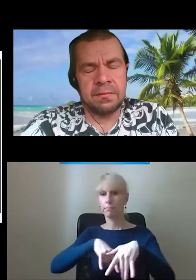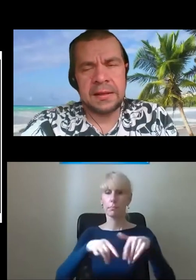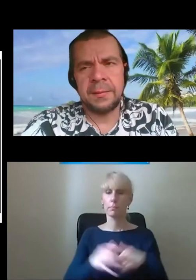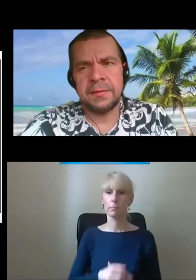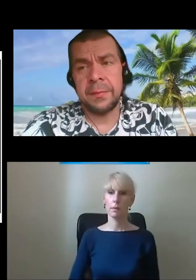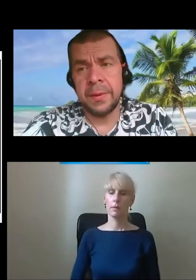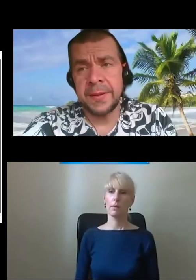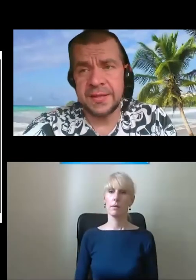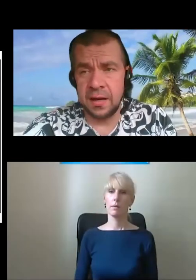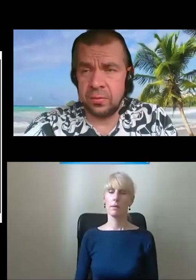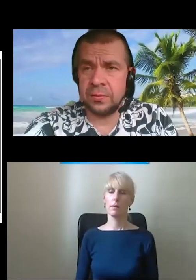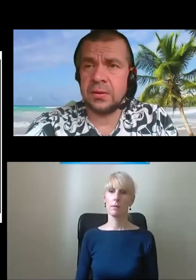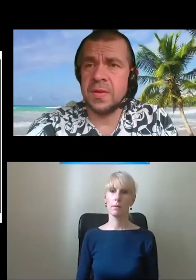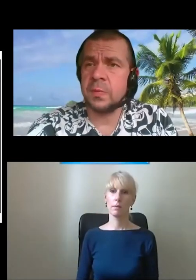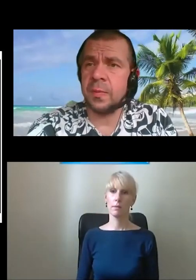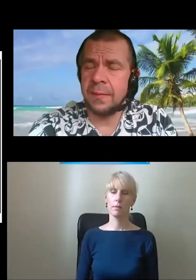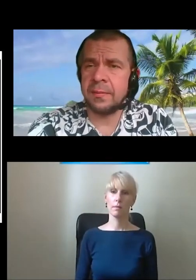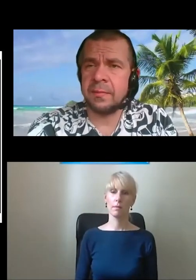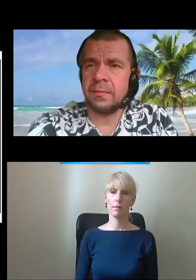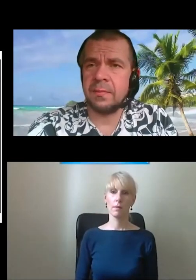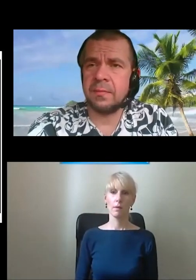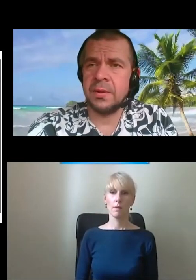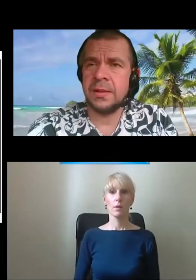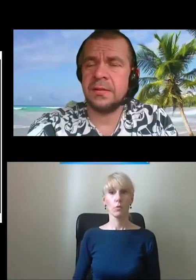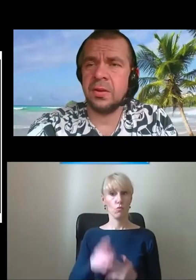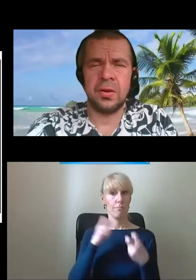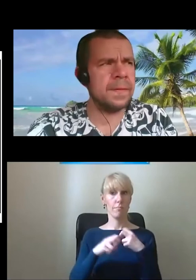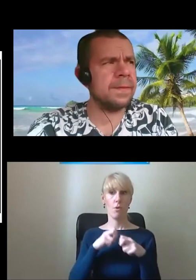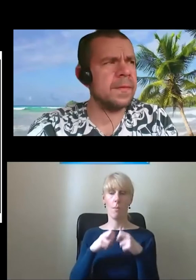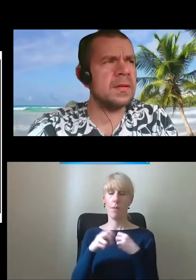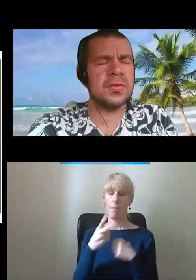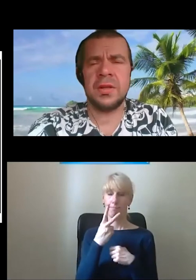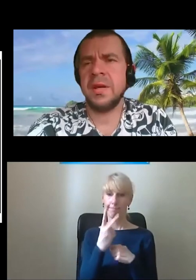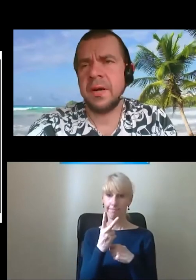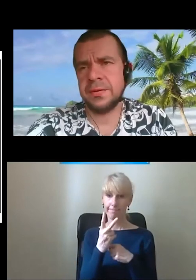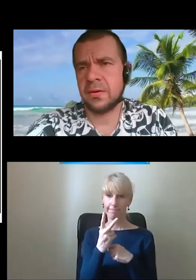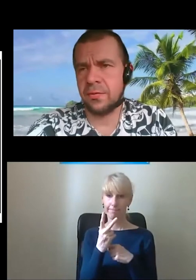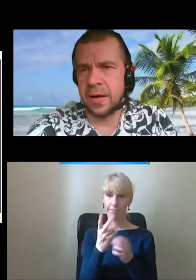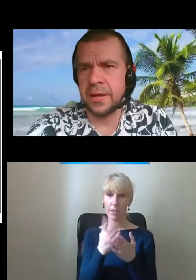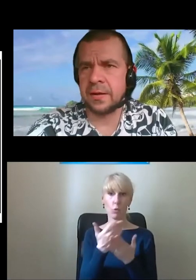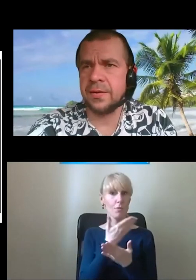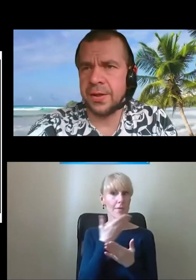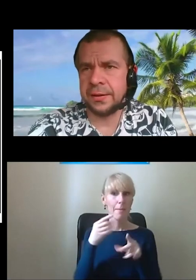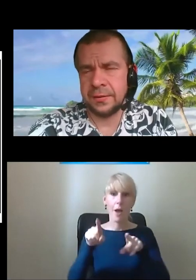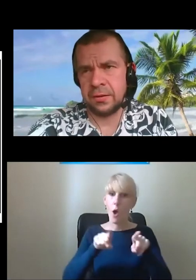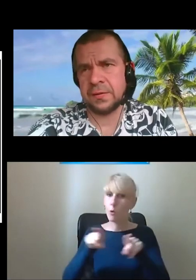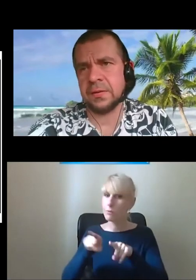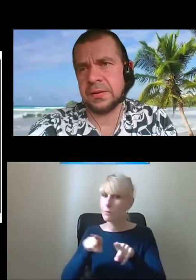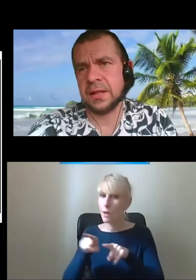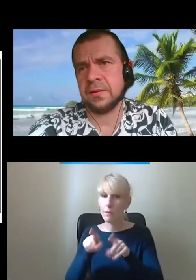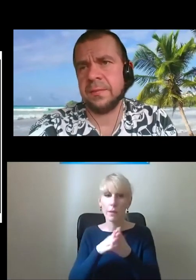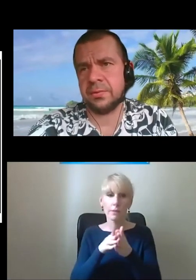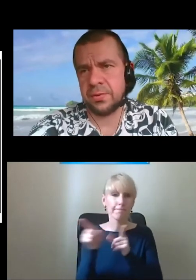tak naprawdę my bez celu, natomiast problemem jest to, że nie ma oznakowania, gdzie te